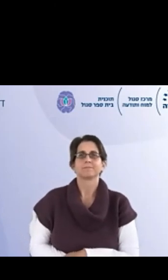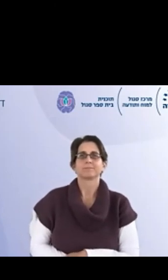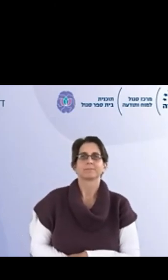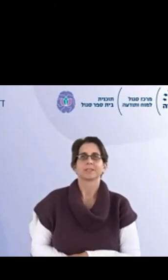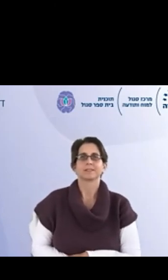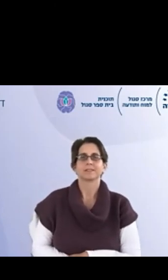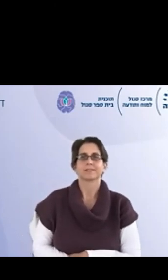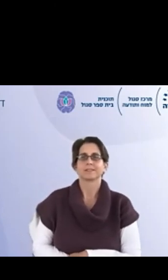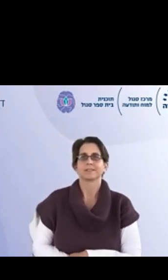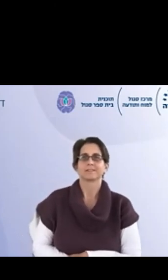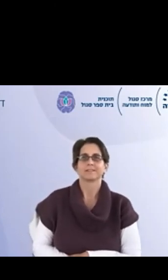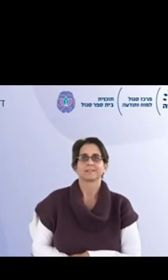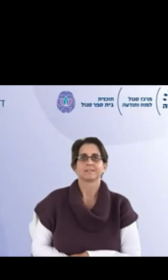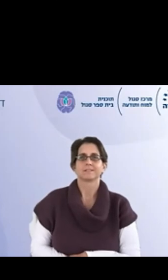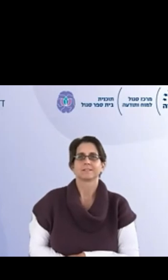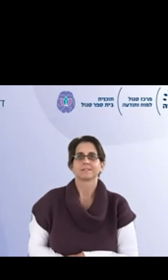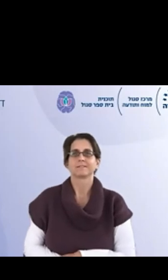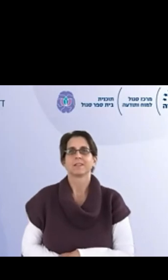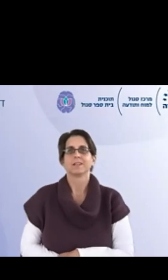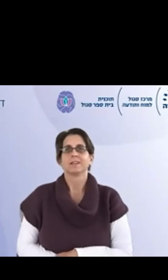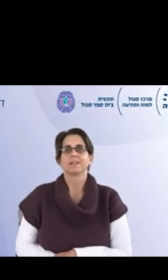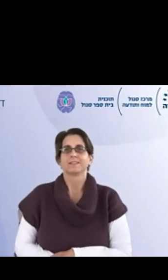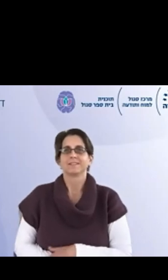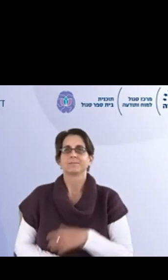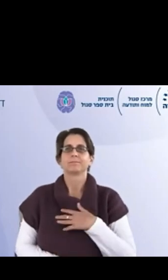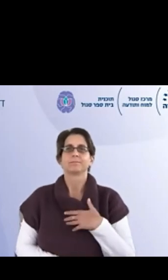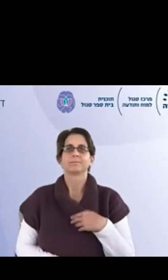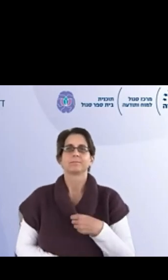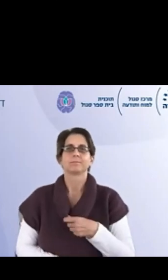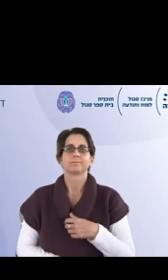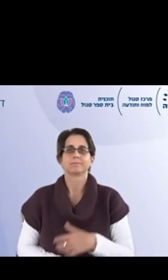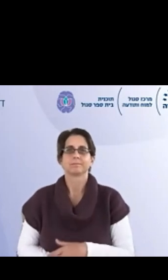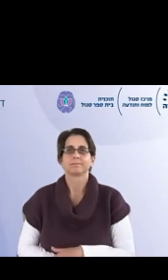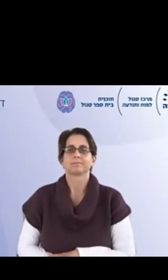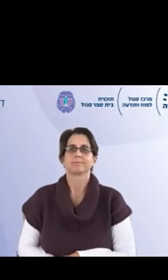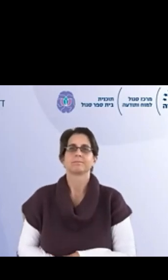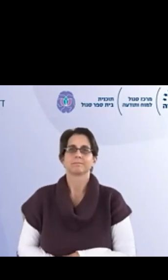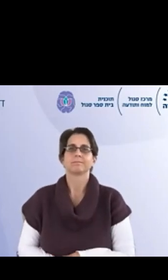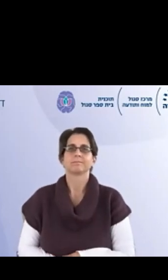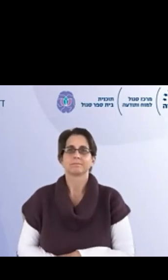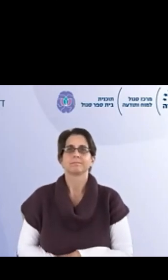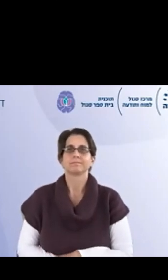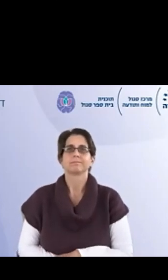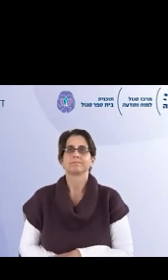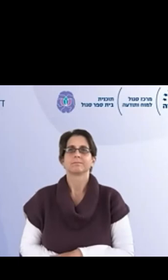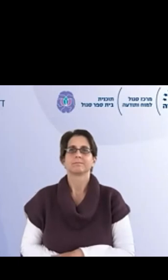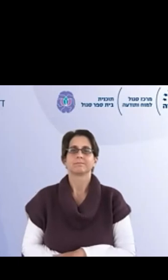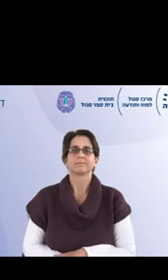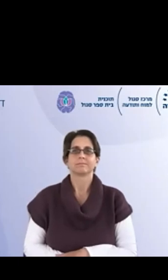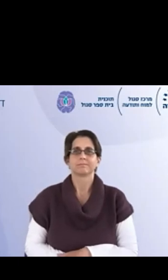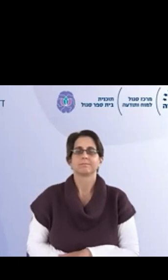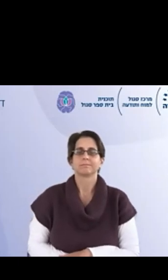לעשות, רק באופן אחר, בשיטה אחרת, בגישה שמתחשבת באדם, בעצמי שלו, כדי